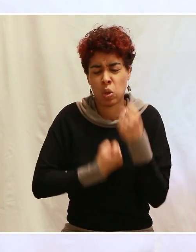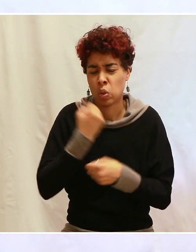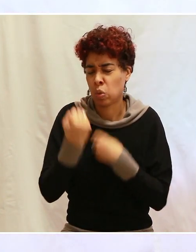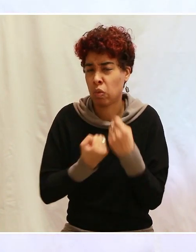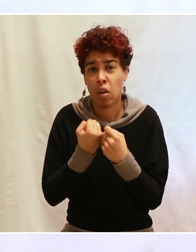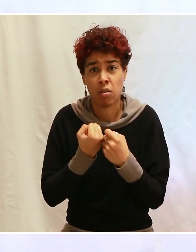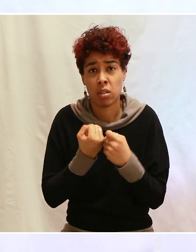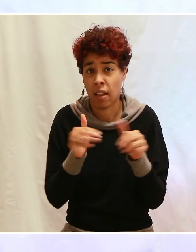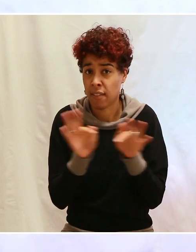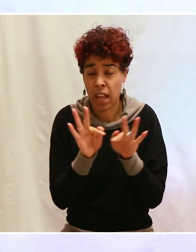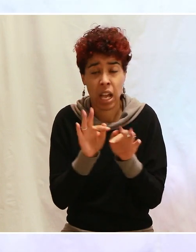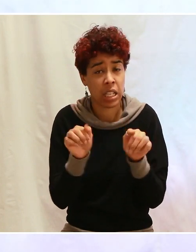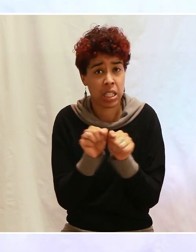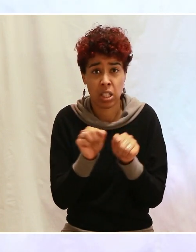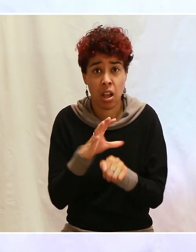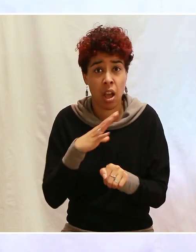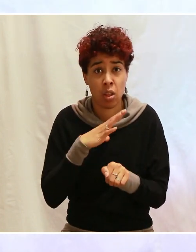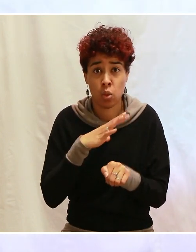le monde. Amen.